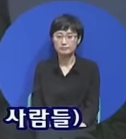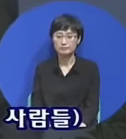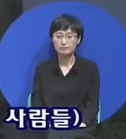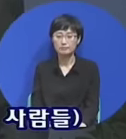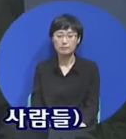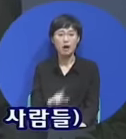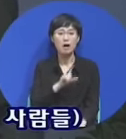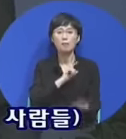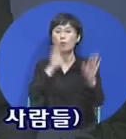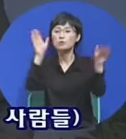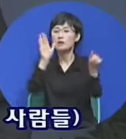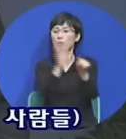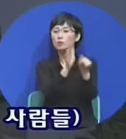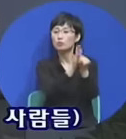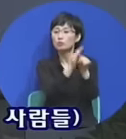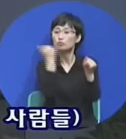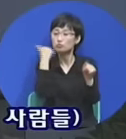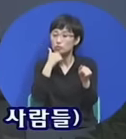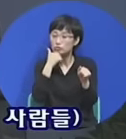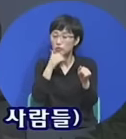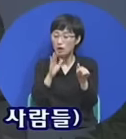자 모세를 도운 이도로